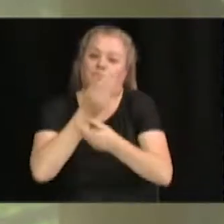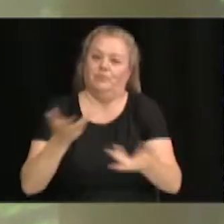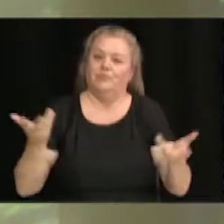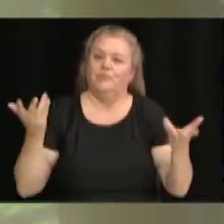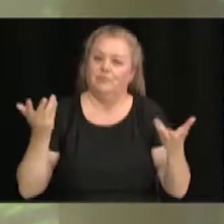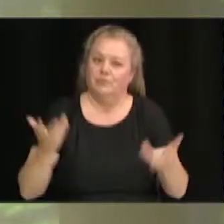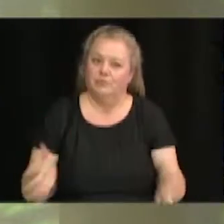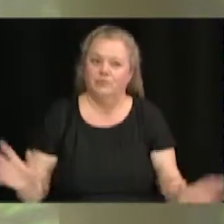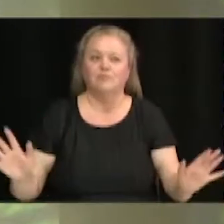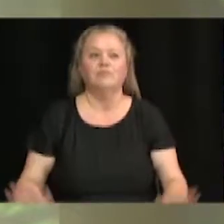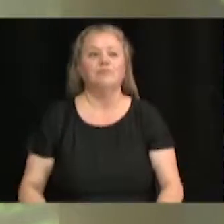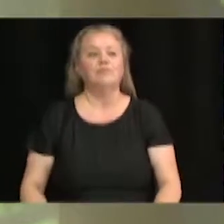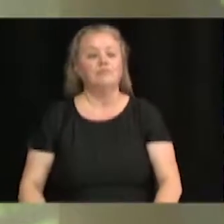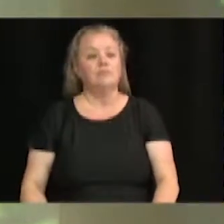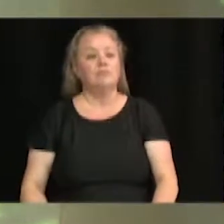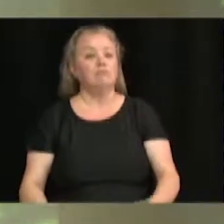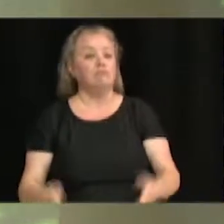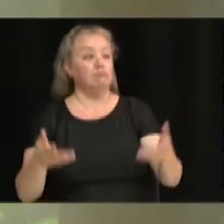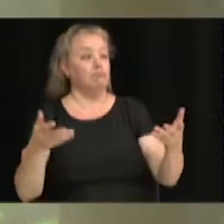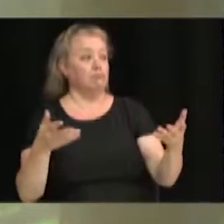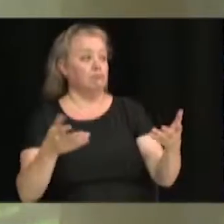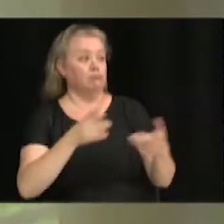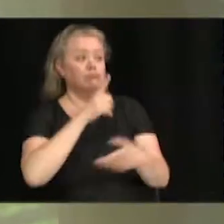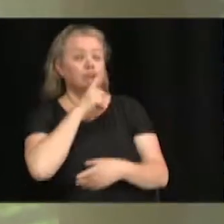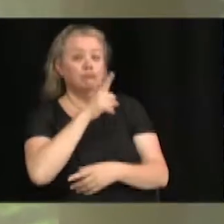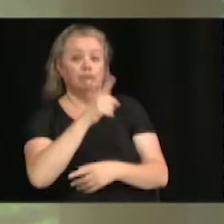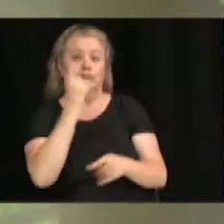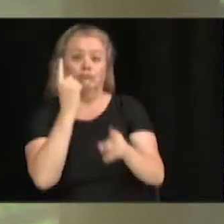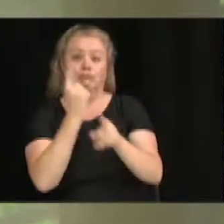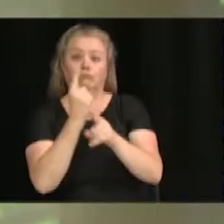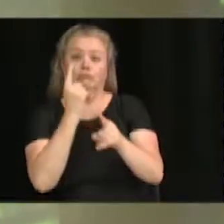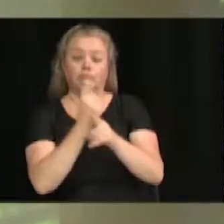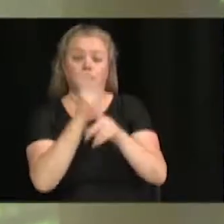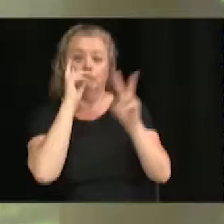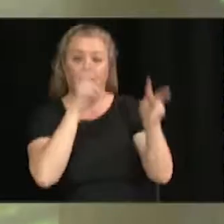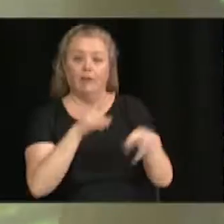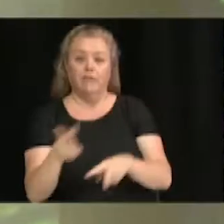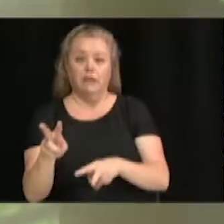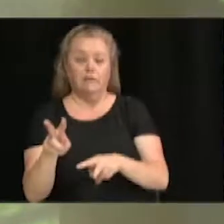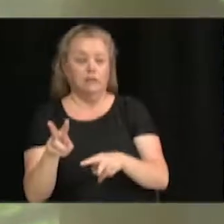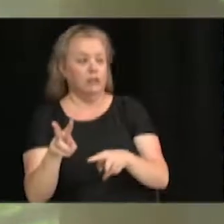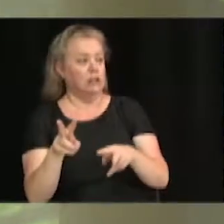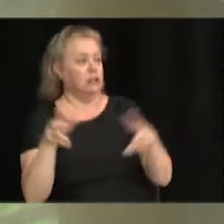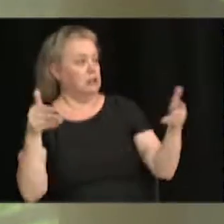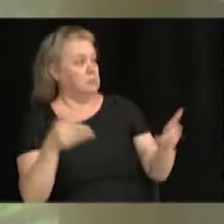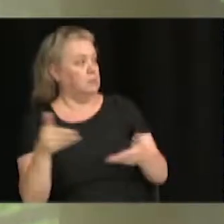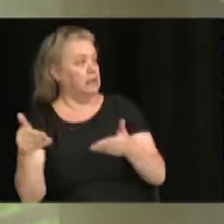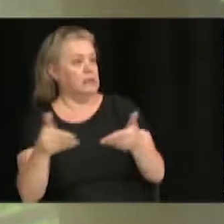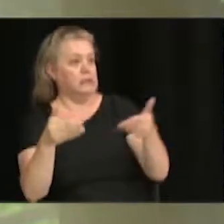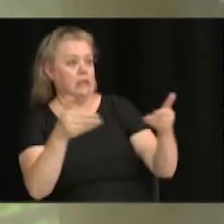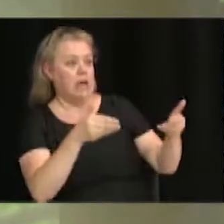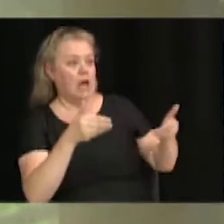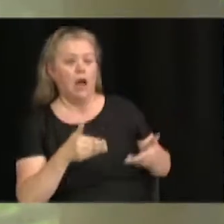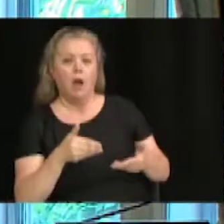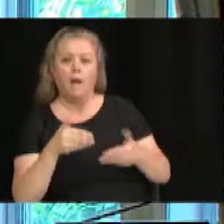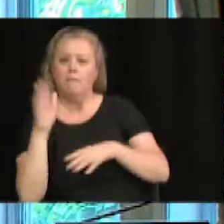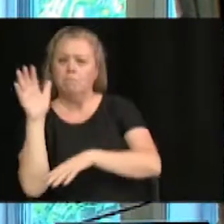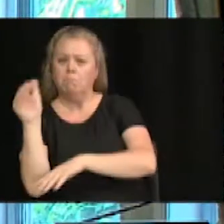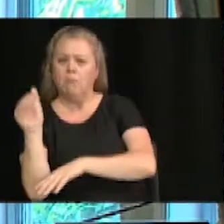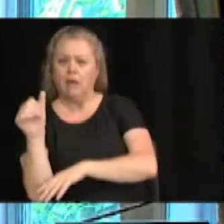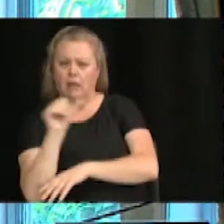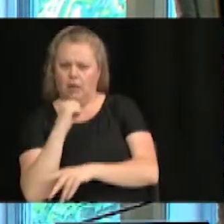on a procédé, évidemment, à la vérification du quorum. Et, M. Arcand, je pense que tout est conforme. Oui.